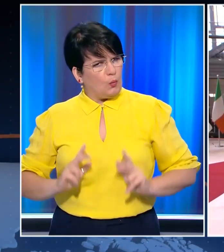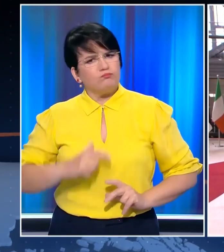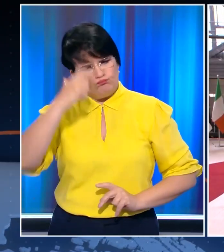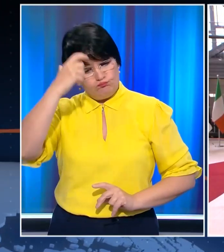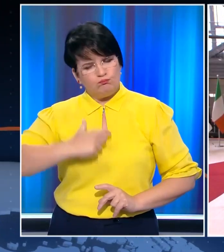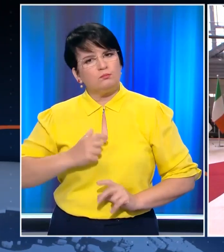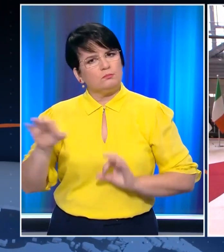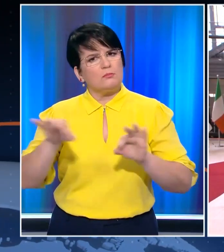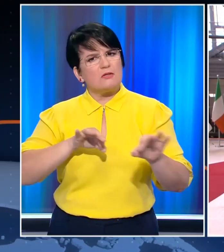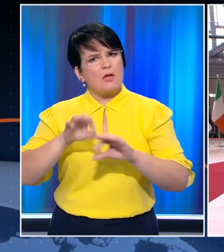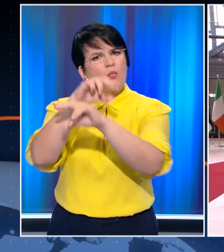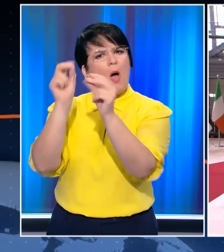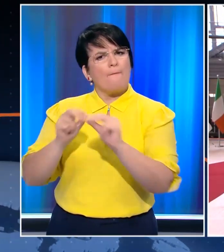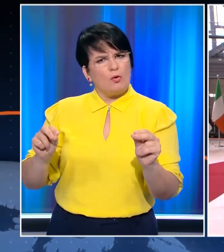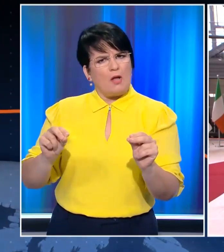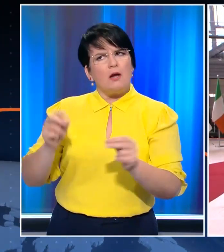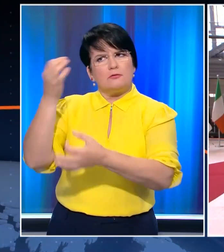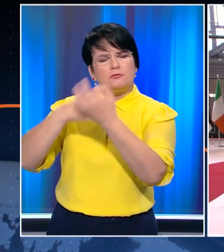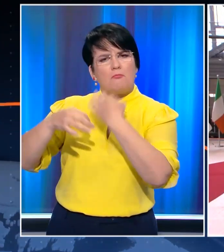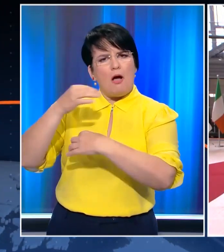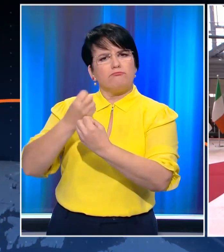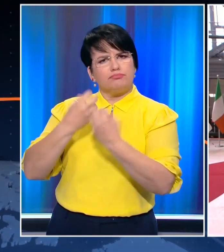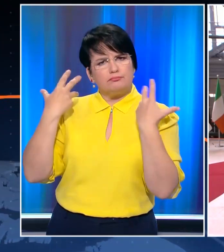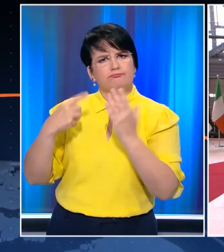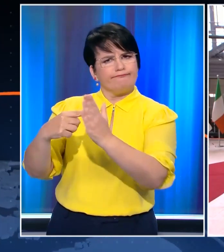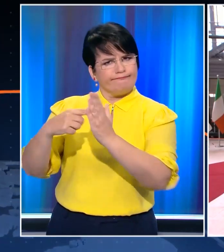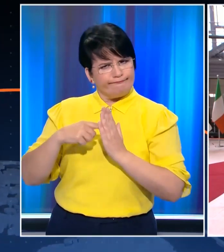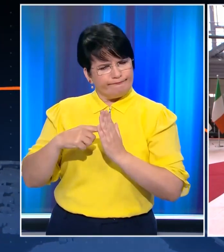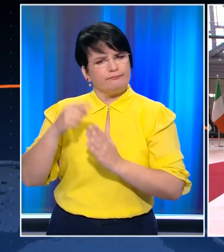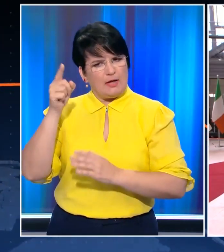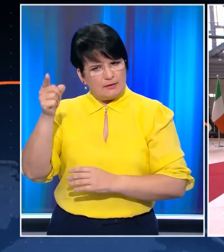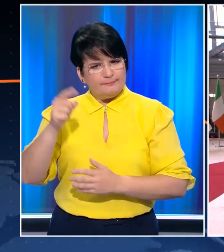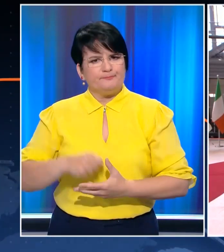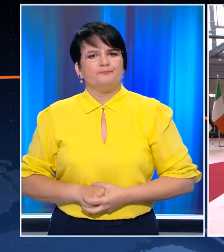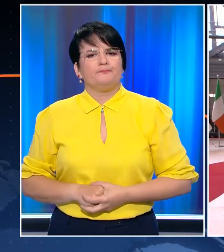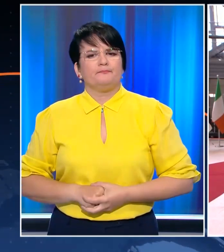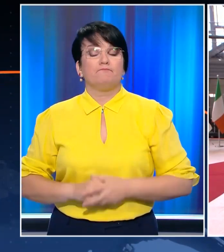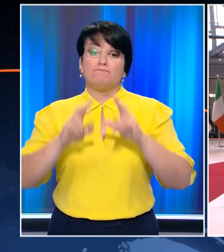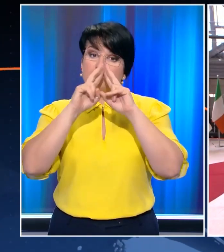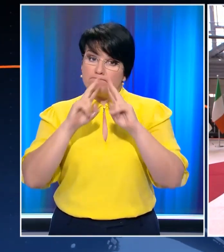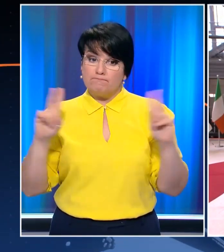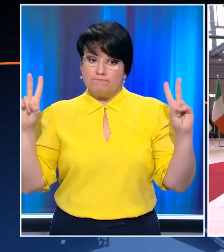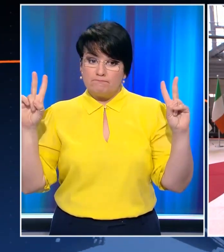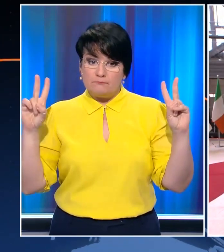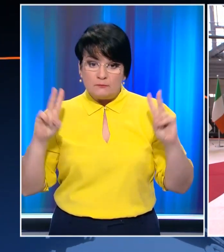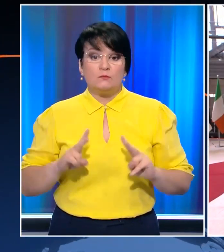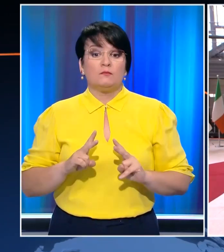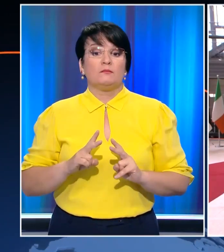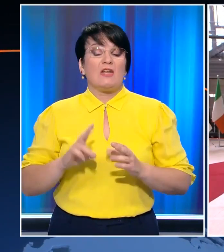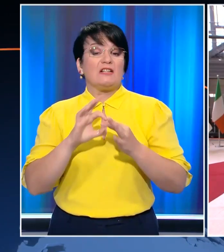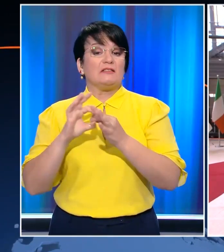αρχικό σχέδιο των συμπερασμάτων όπως αυτό έχει παρουσιαστεί καθώς αποσαφηνίζει ότι το πλαίσιο